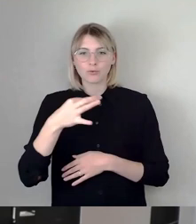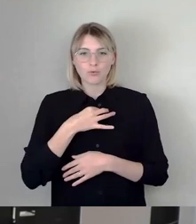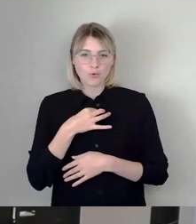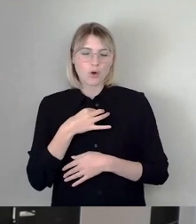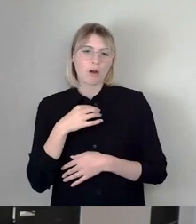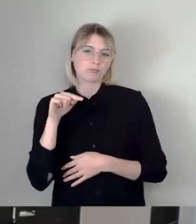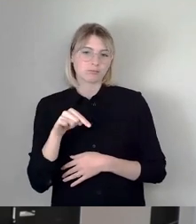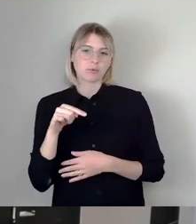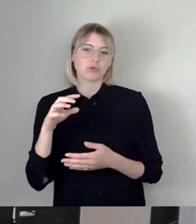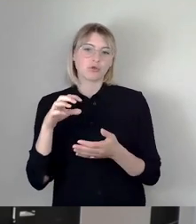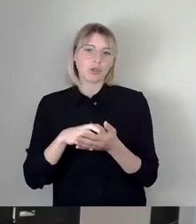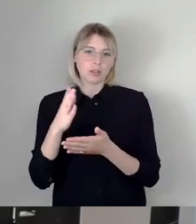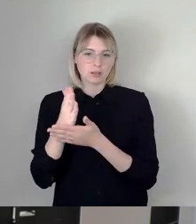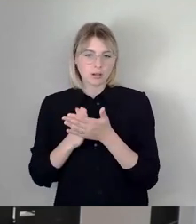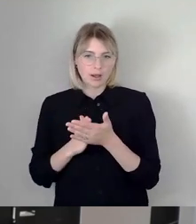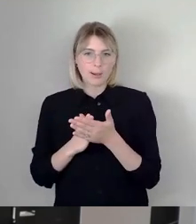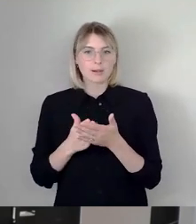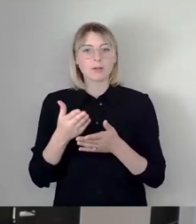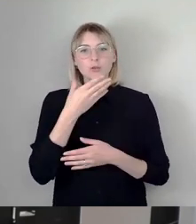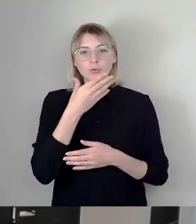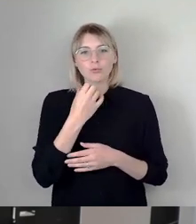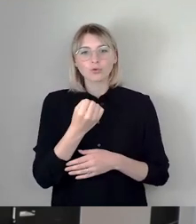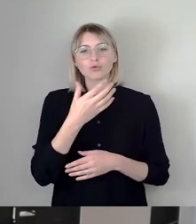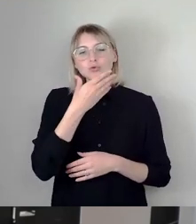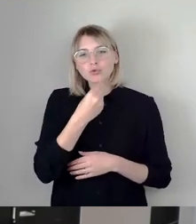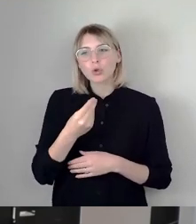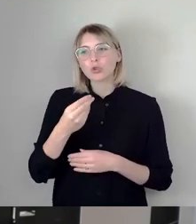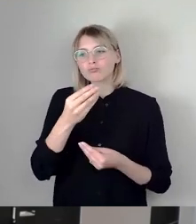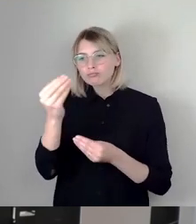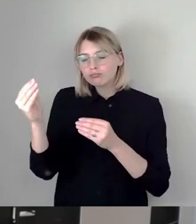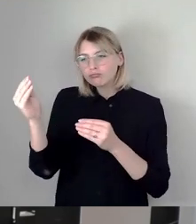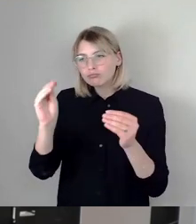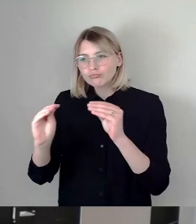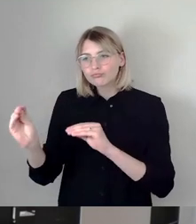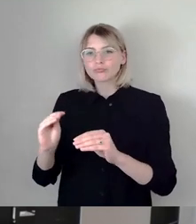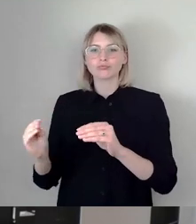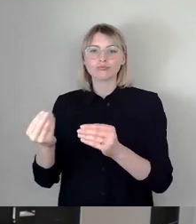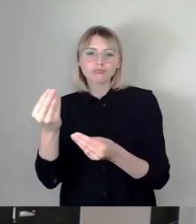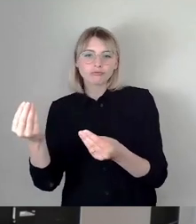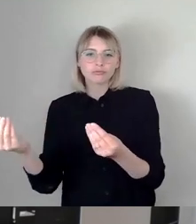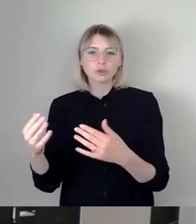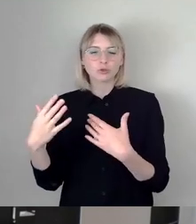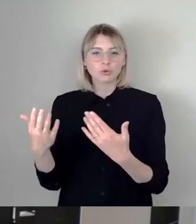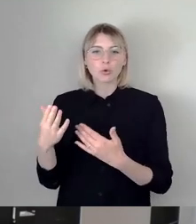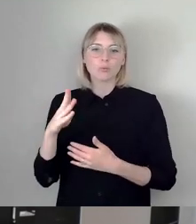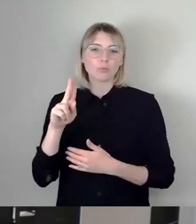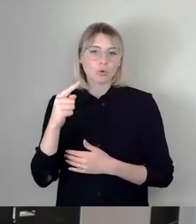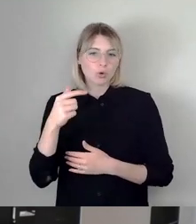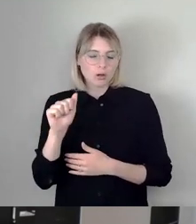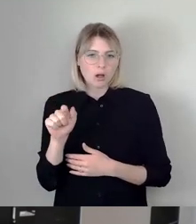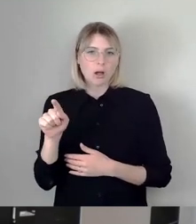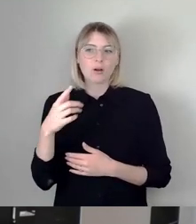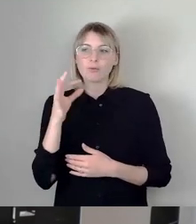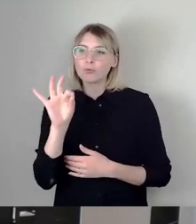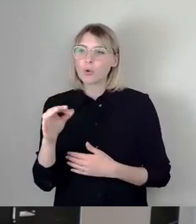ansprechend gestaltetes Buga-Gelände, das auch über die Buga hinaus einen hohen Wert für Erholung und Freizeitgestaltung